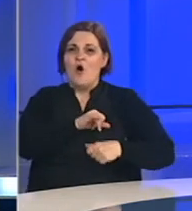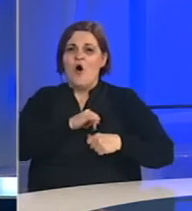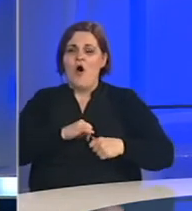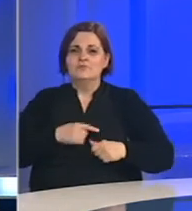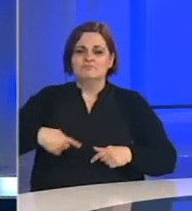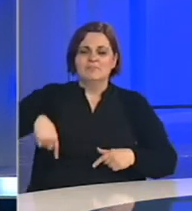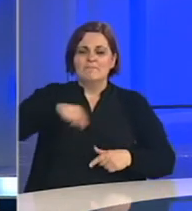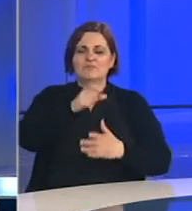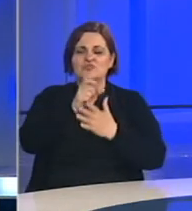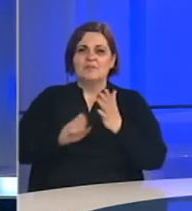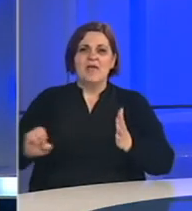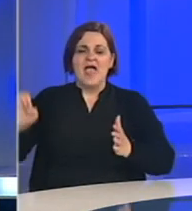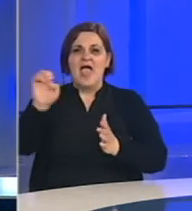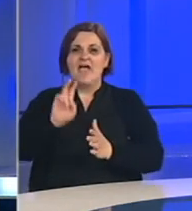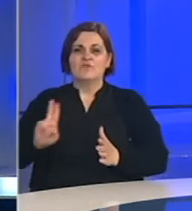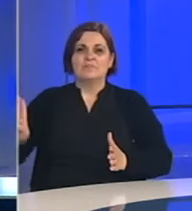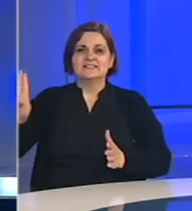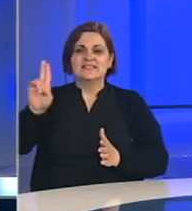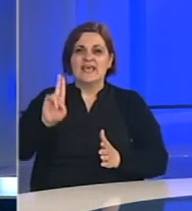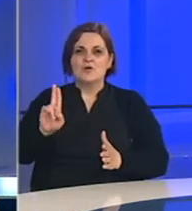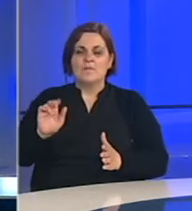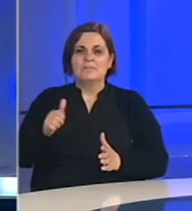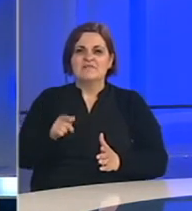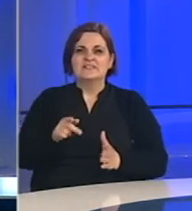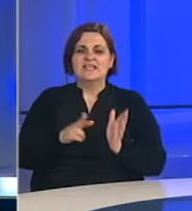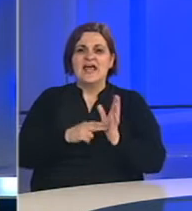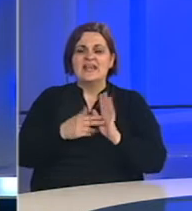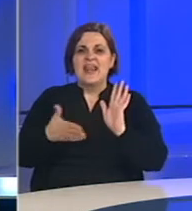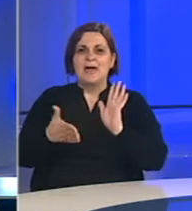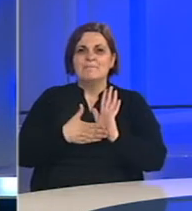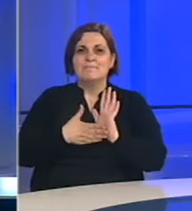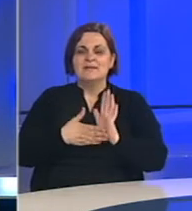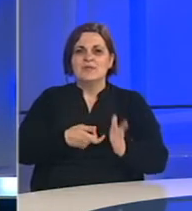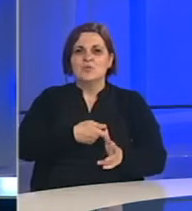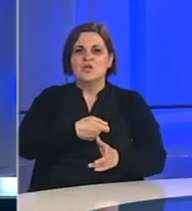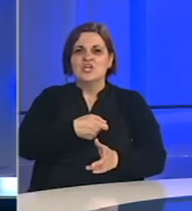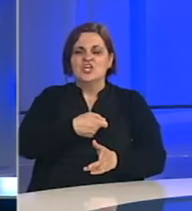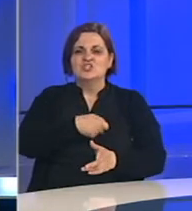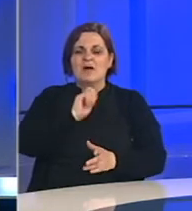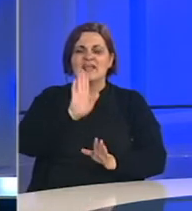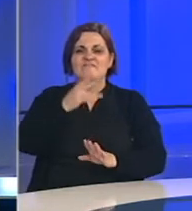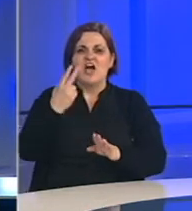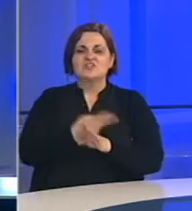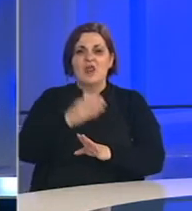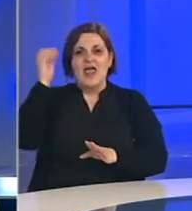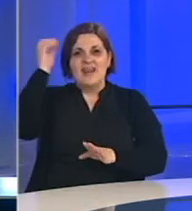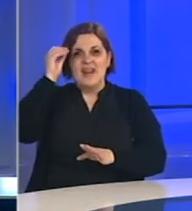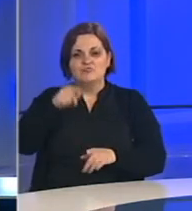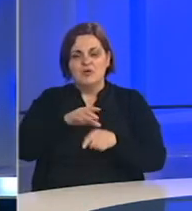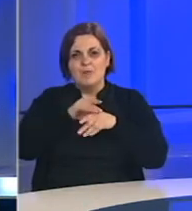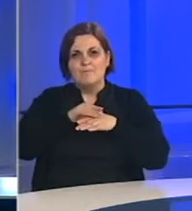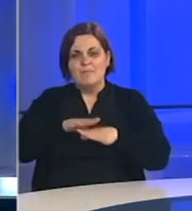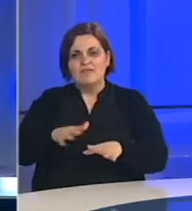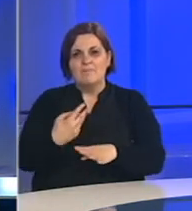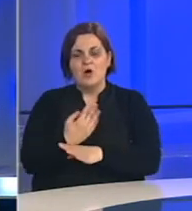među zemljama članicama Evropske unije? Prvenstveno na primjeru Španije i vaše zemlje naučila pandemija